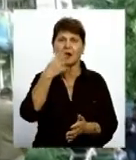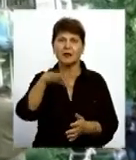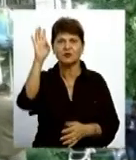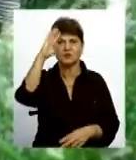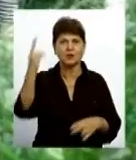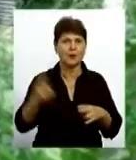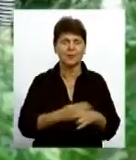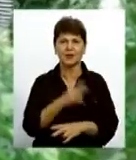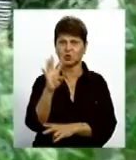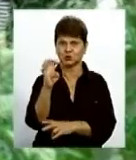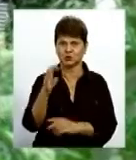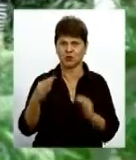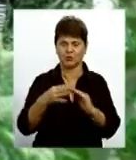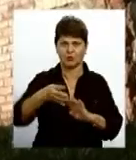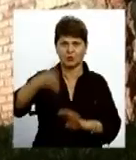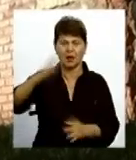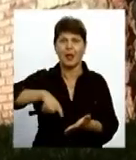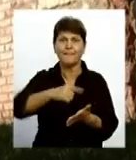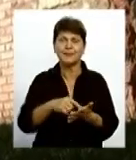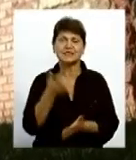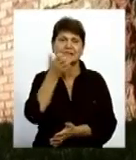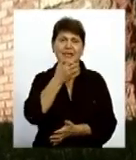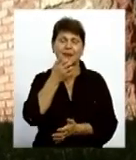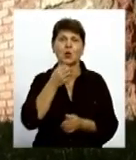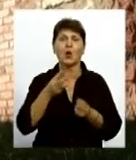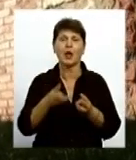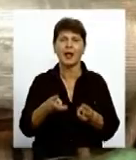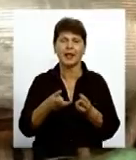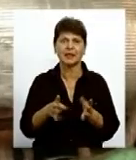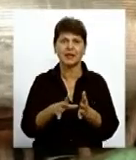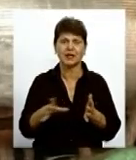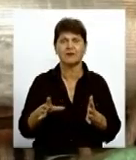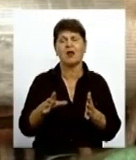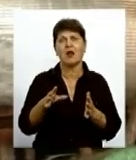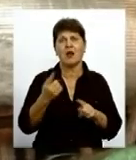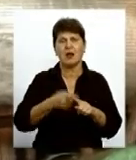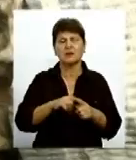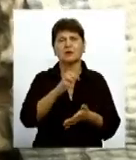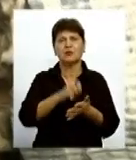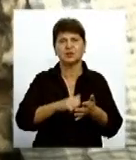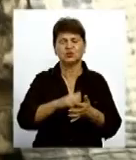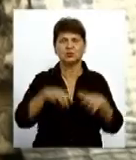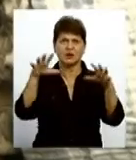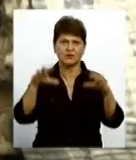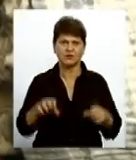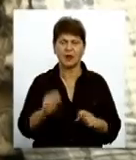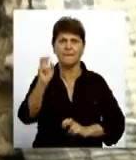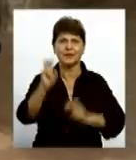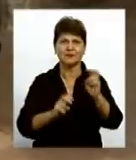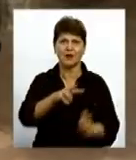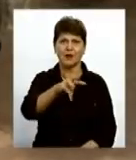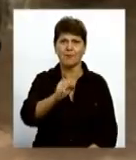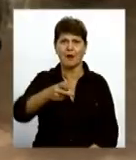будинків У міськтеплоенерго повідомляють Основна з причин відключень – аварійний стан мереж підприємства «Маяк» Їх влітку